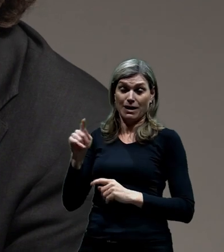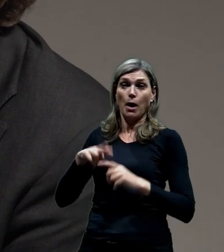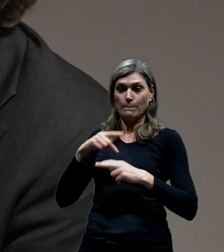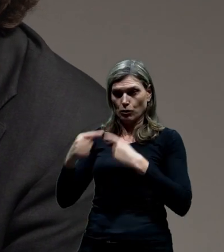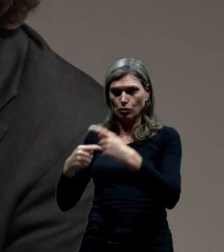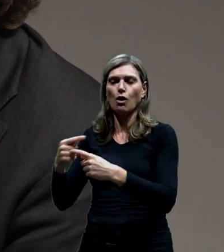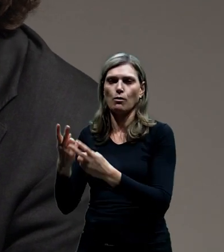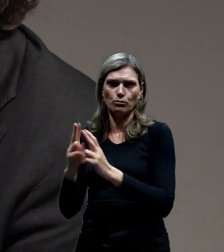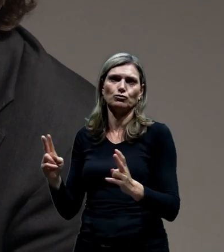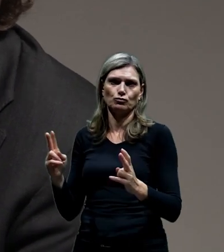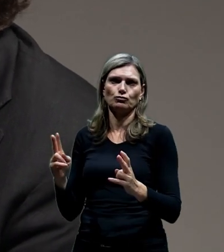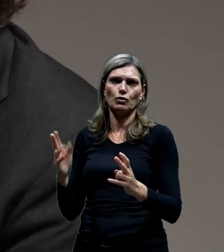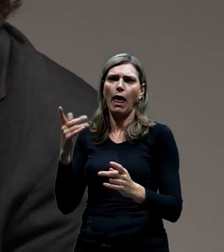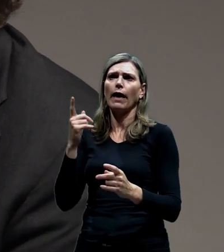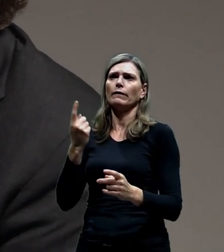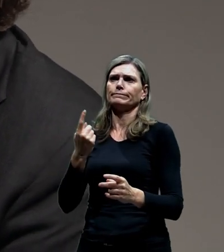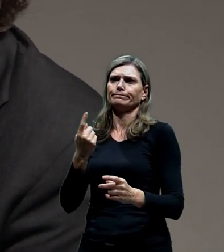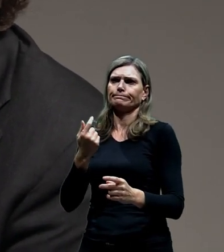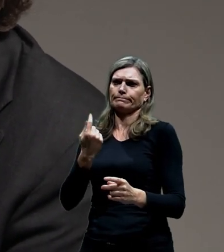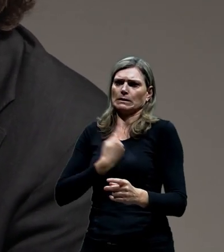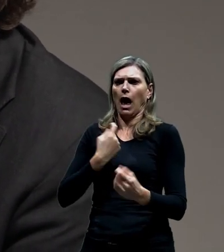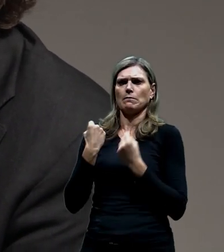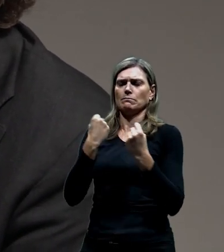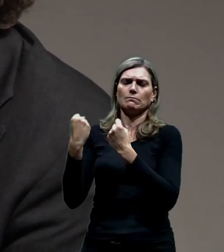živí nebo je to nějaký komplex.